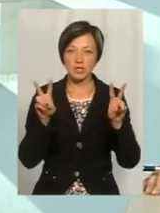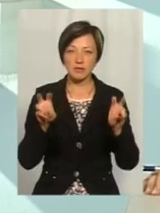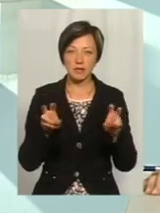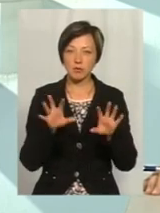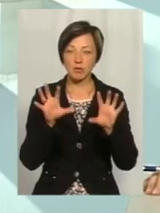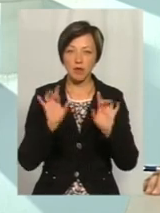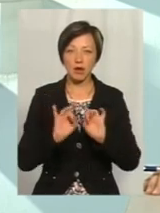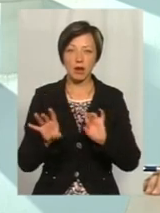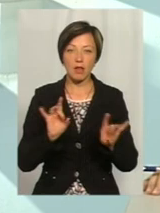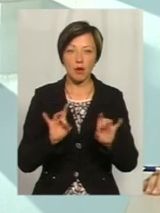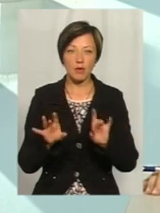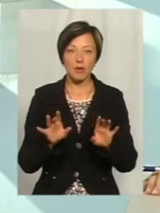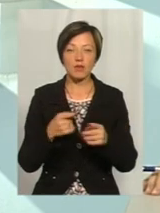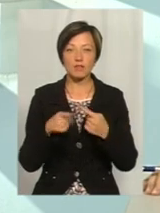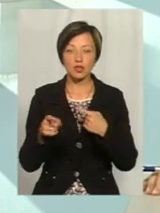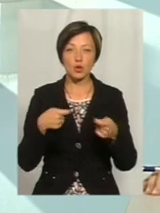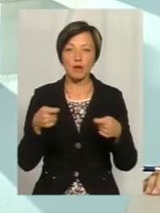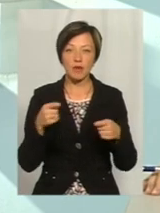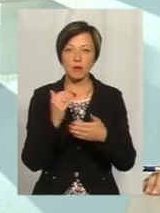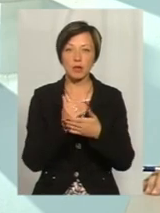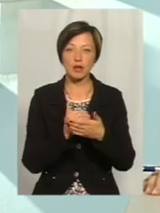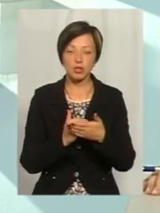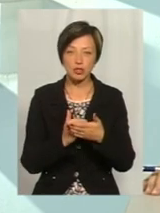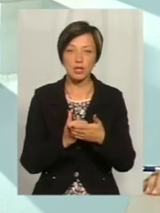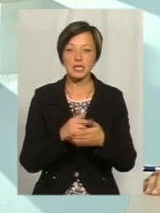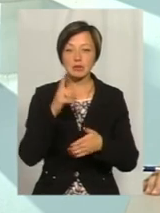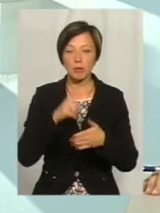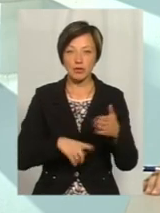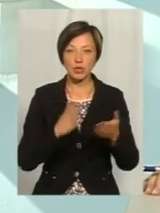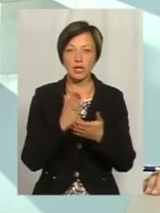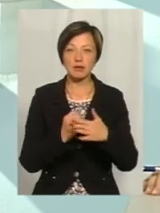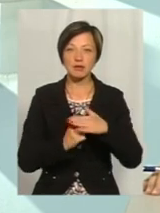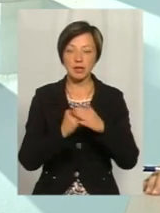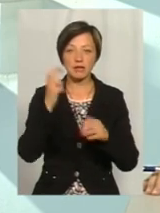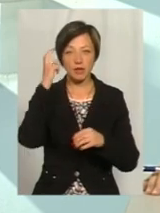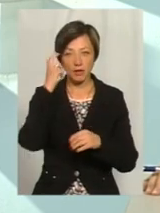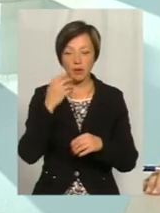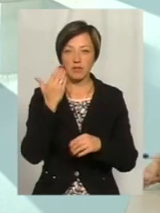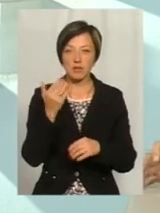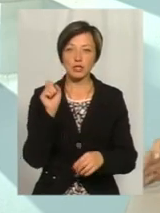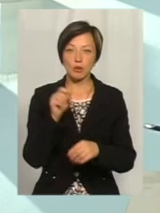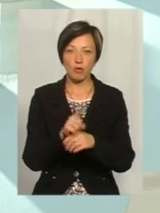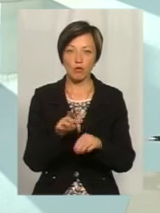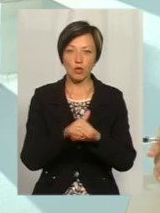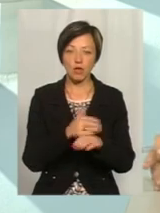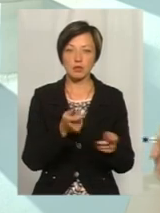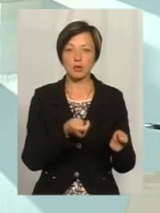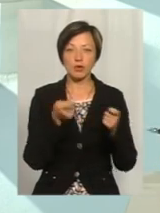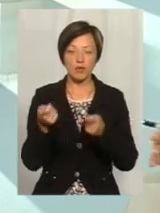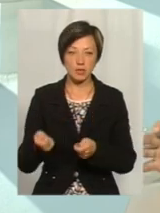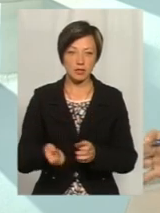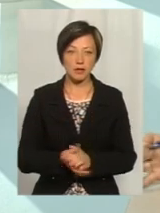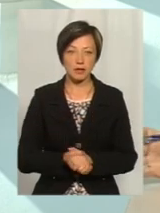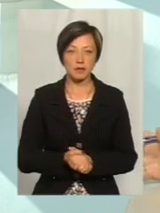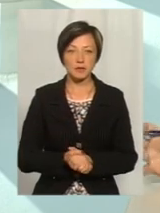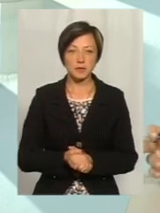це не сприймалося як реклама, в іншій торгівельній мережі запевнили, що вони є на складі в Києві, тому під ваше замовлення, будь ласка, ми вам доставимо.